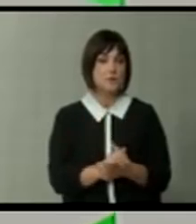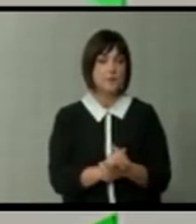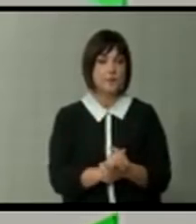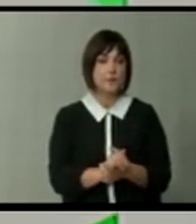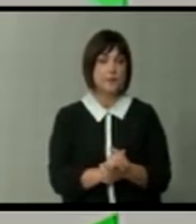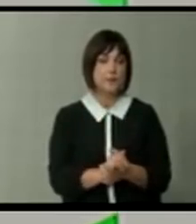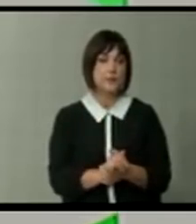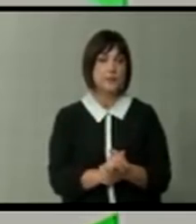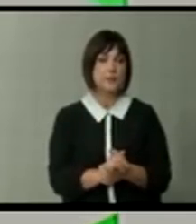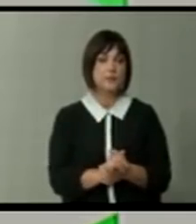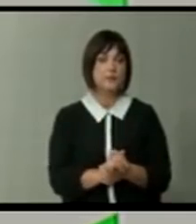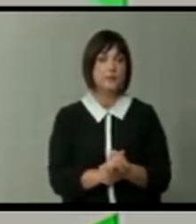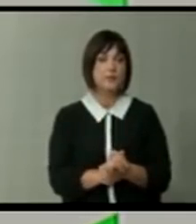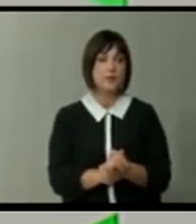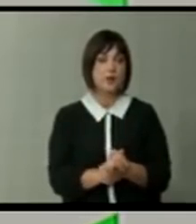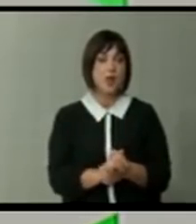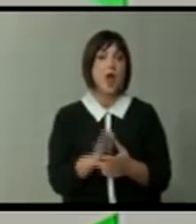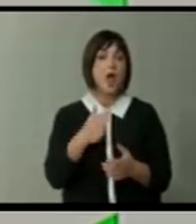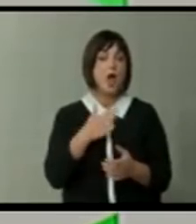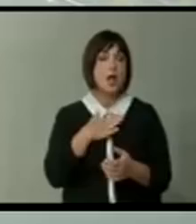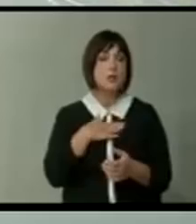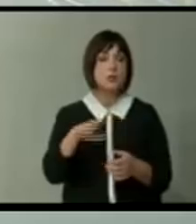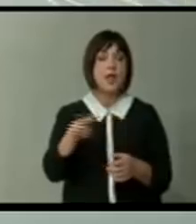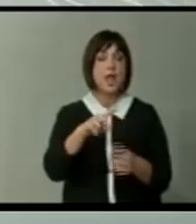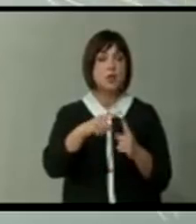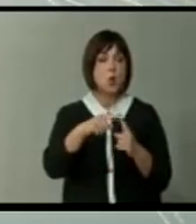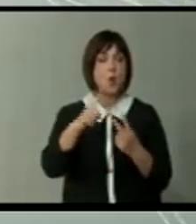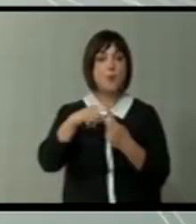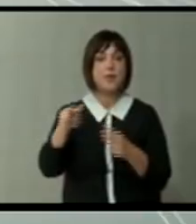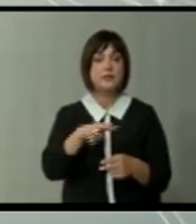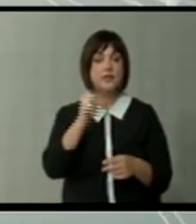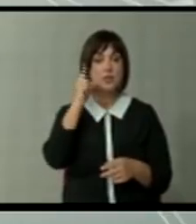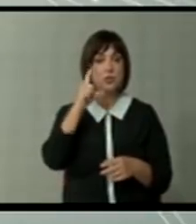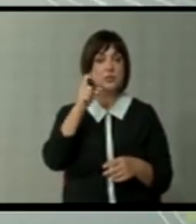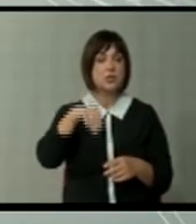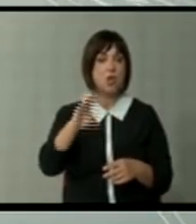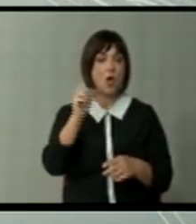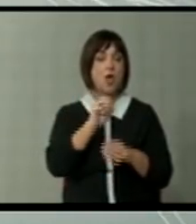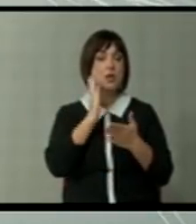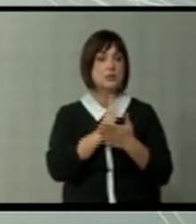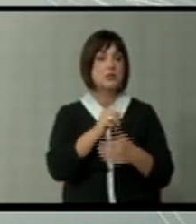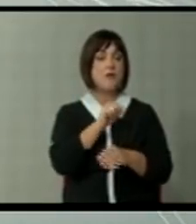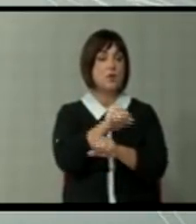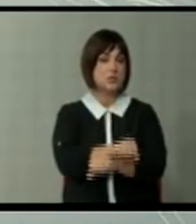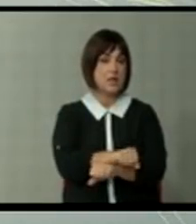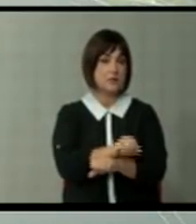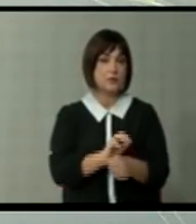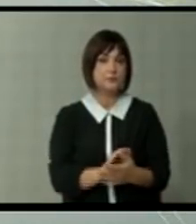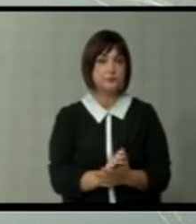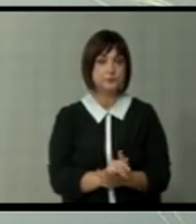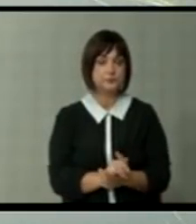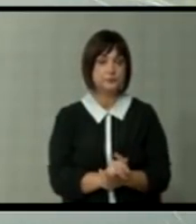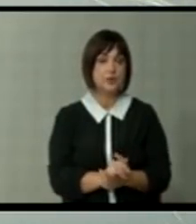извинувамо. А напротив... се единствените 20 кои што от случајите на Сејат во моментов лежат во затвор.